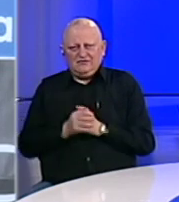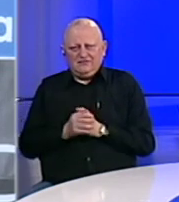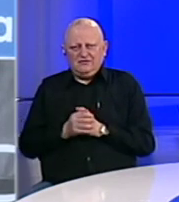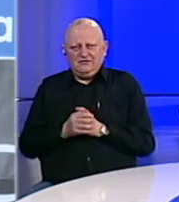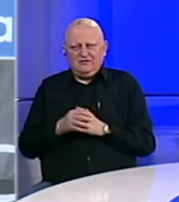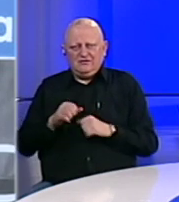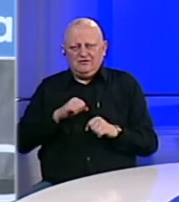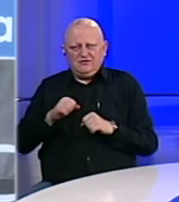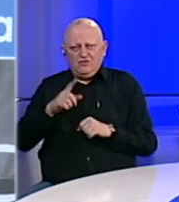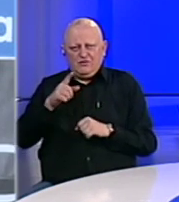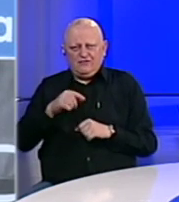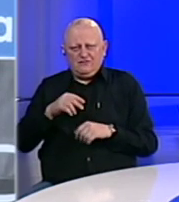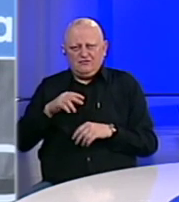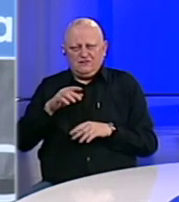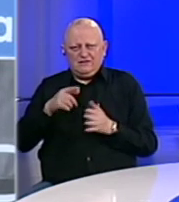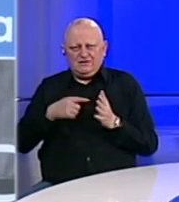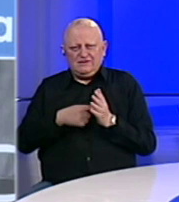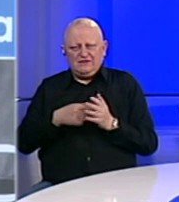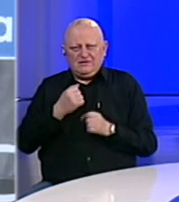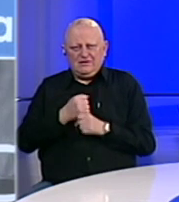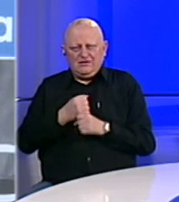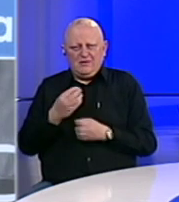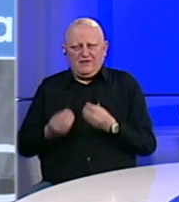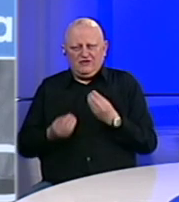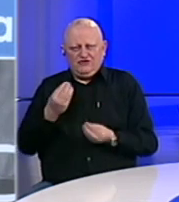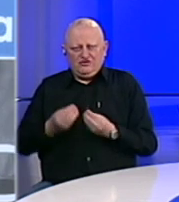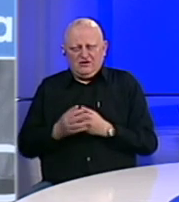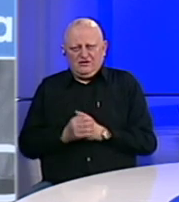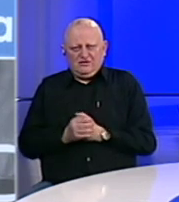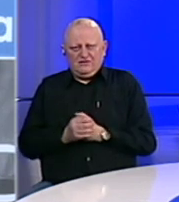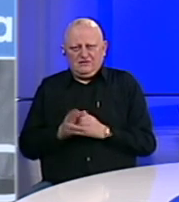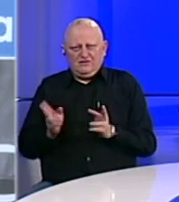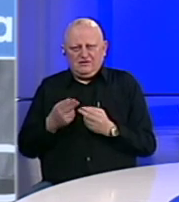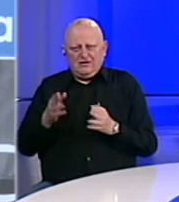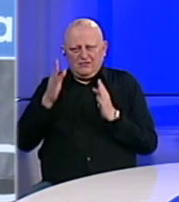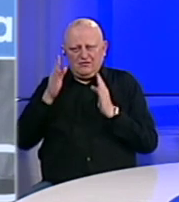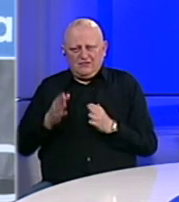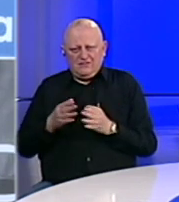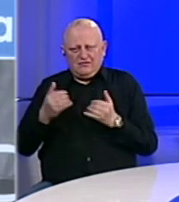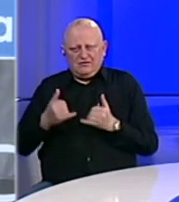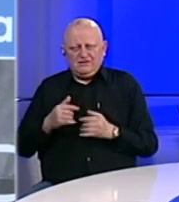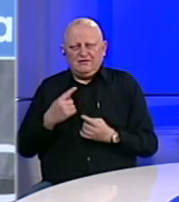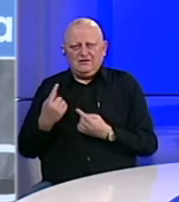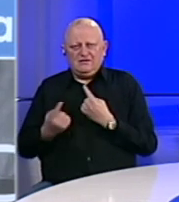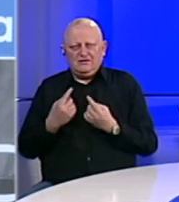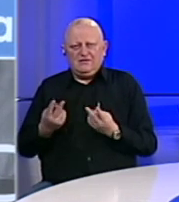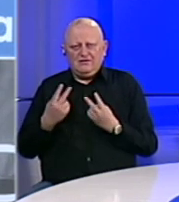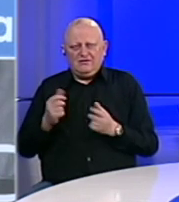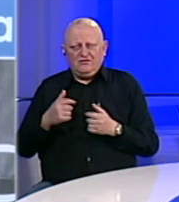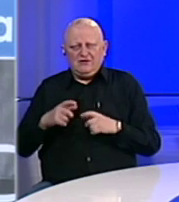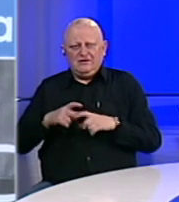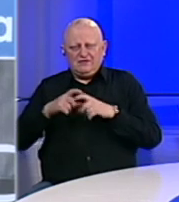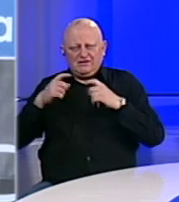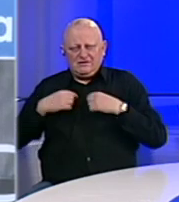Upravi te javne televizije odšto cilj da naprave neku šalu. Ne mogu da vjerujem da je nekome sad u ovoj situaciji bitno jesam li